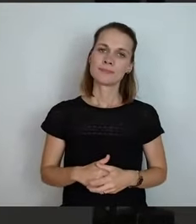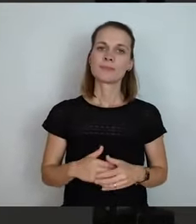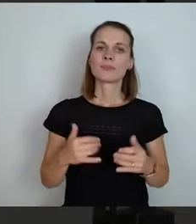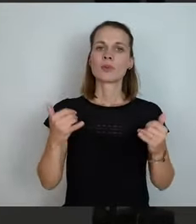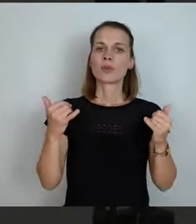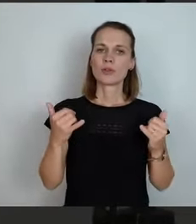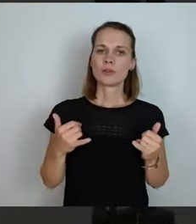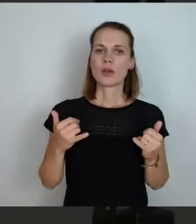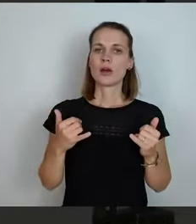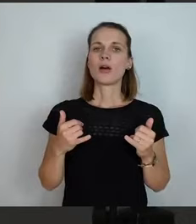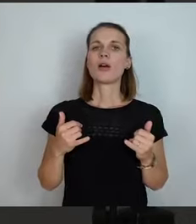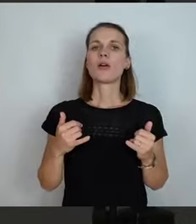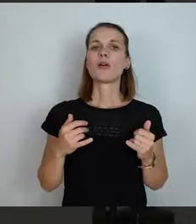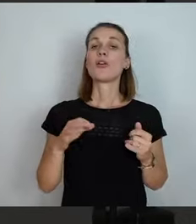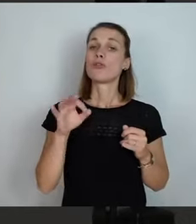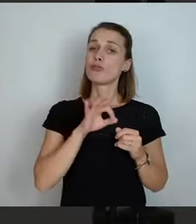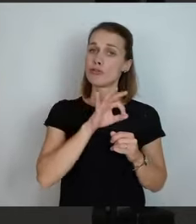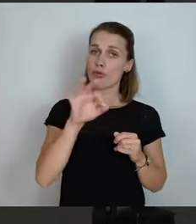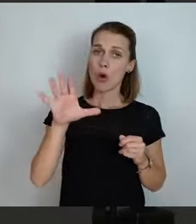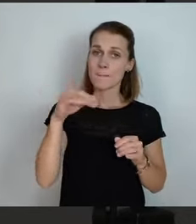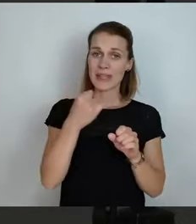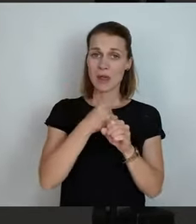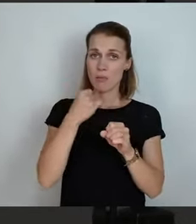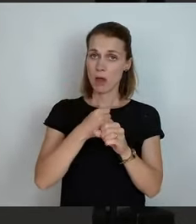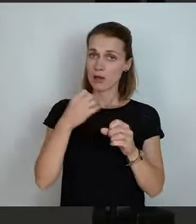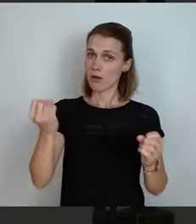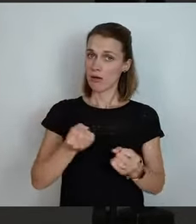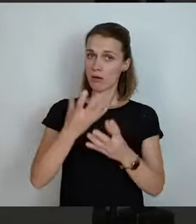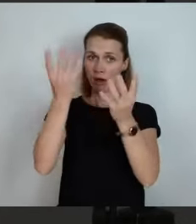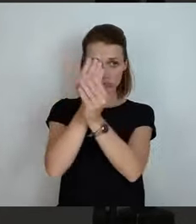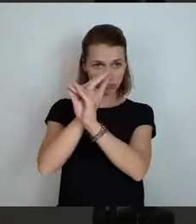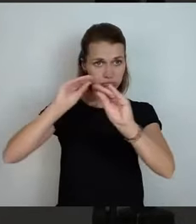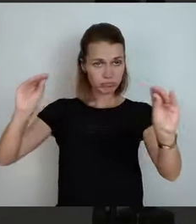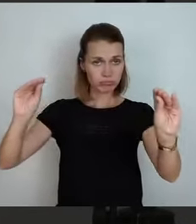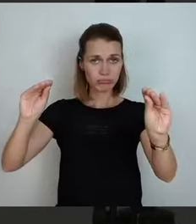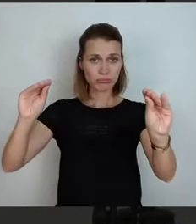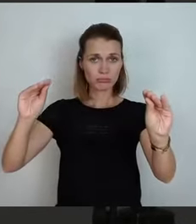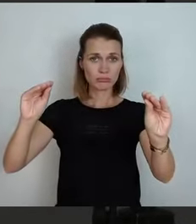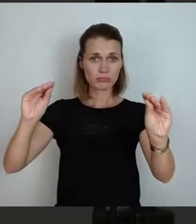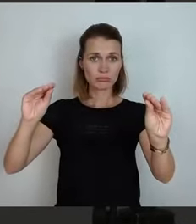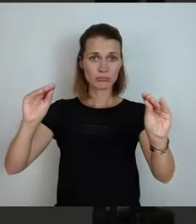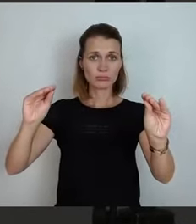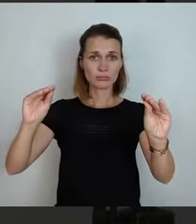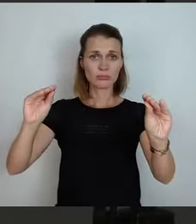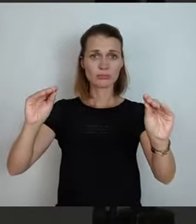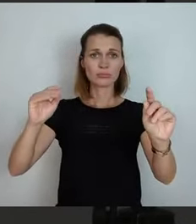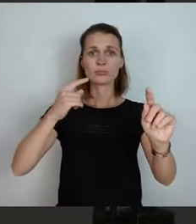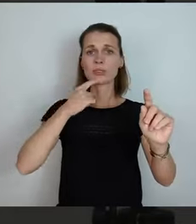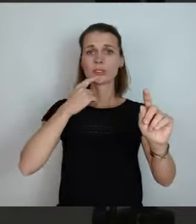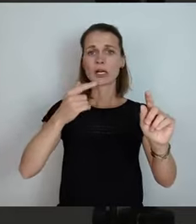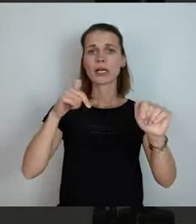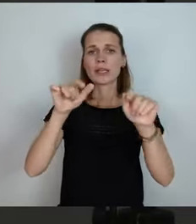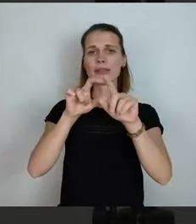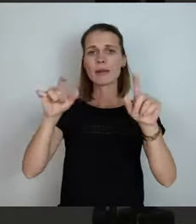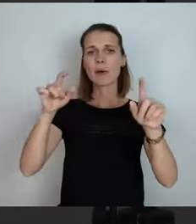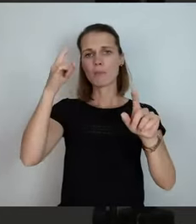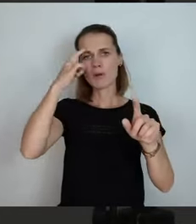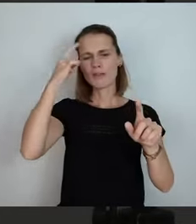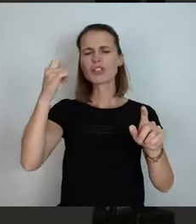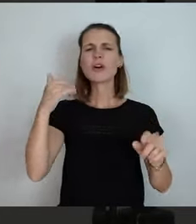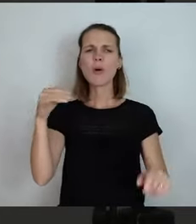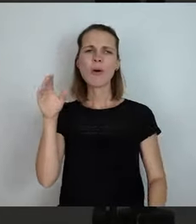die Belegschaft hineinkommuniziert worden. Ich sage mal, das Thema ist ganz bewusst, das habe ich ja auch ein Stück gemerkt,